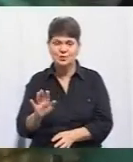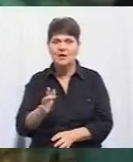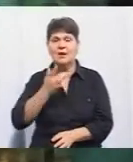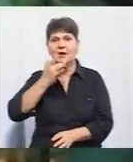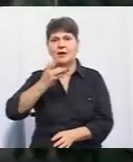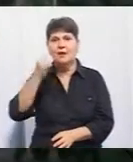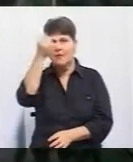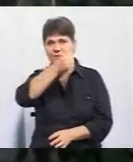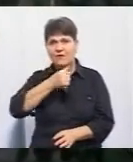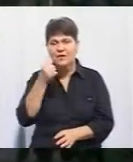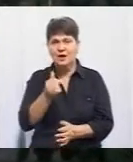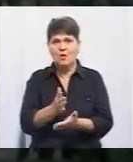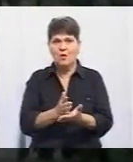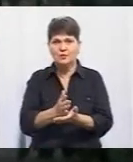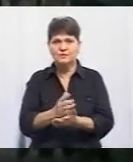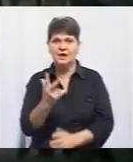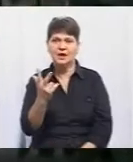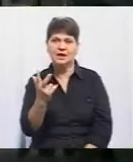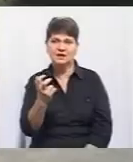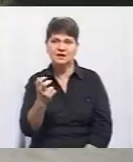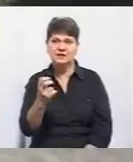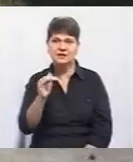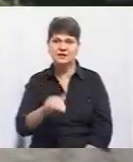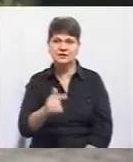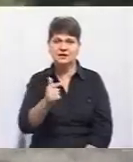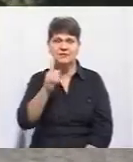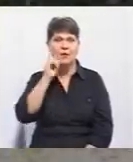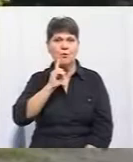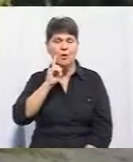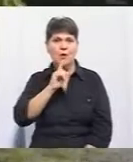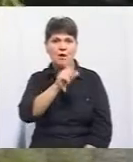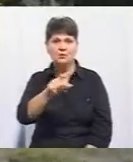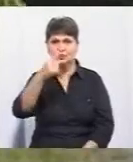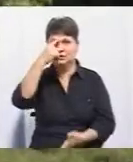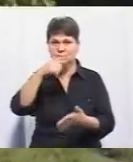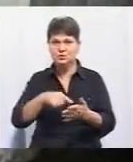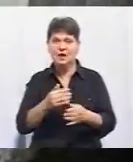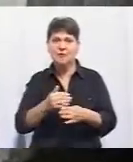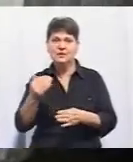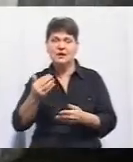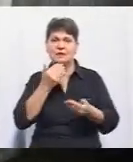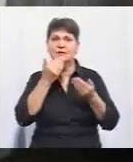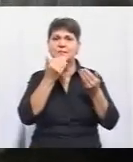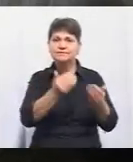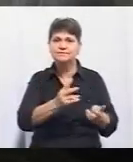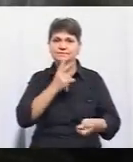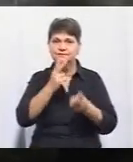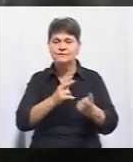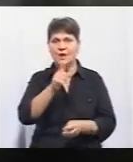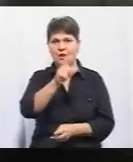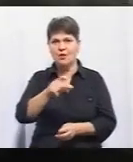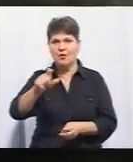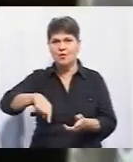його обслуговування обходиться міському бюджету в 300 тисяч гривень. А поки ж містяни сподіваються, що після їхнього звернення комунальники хоча б